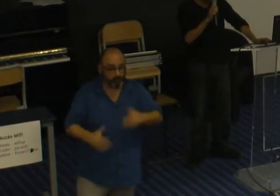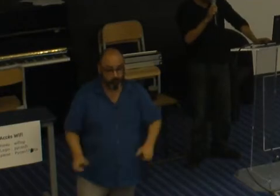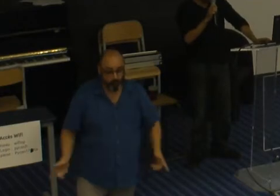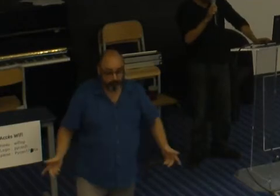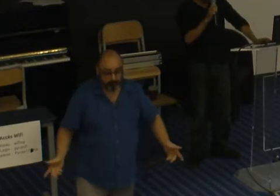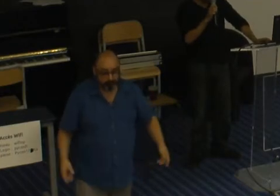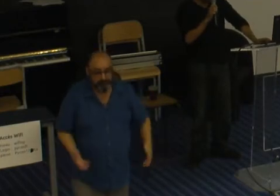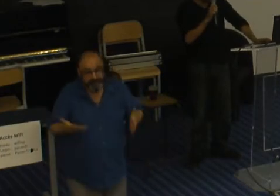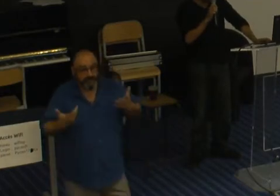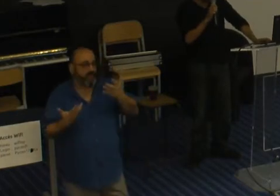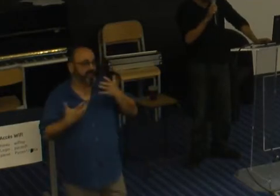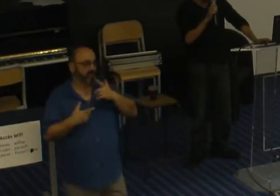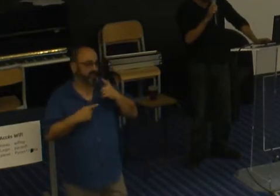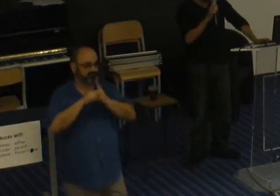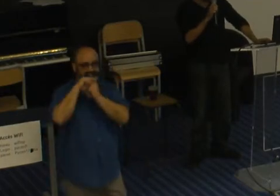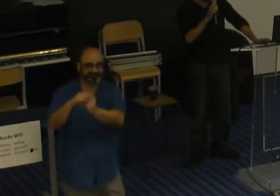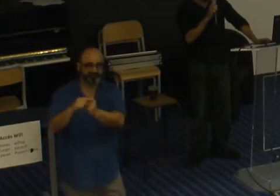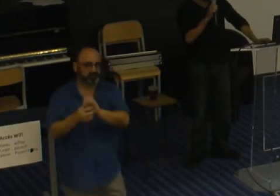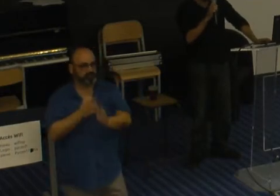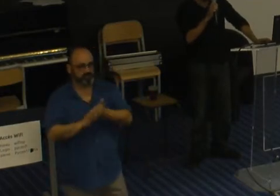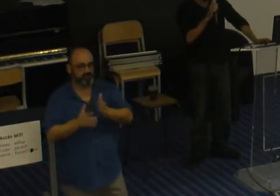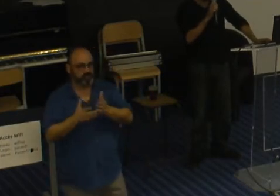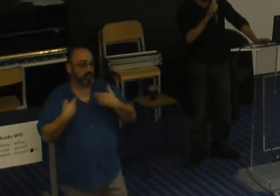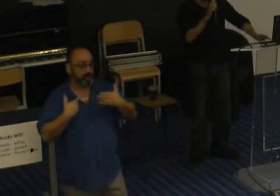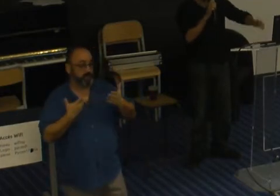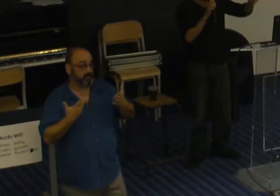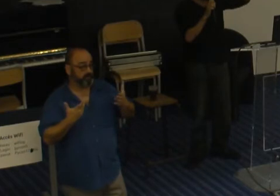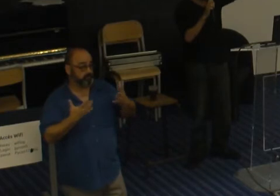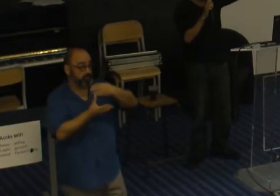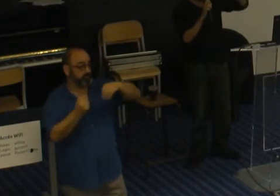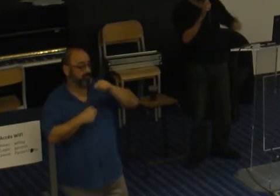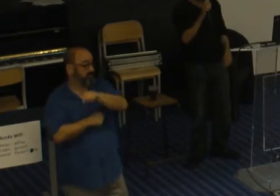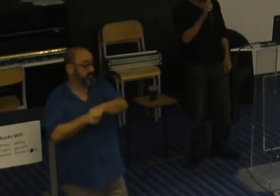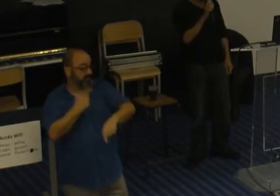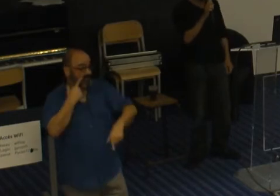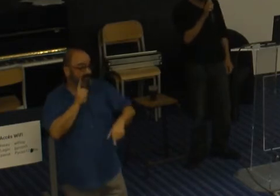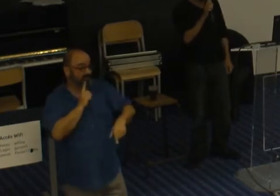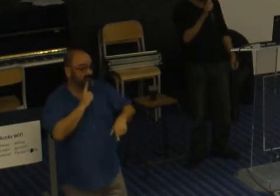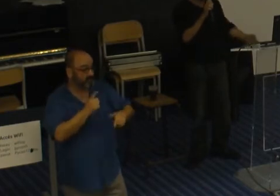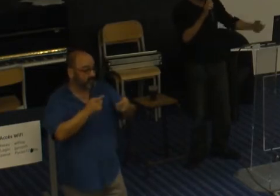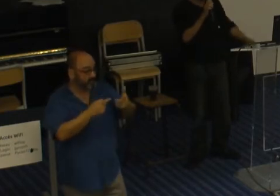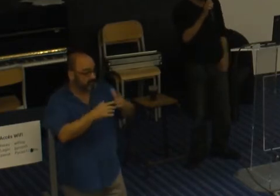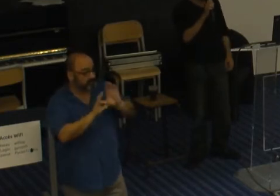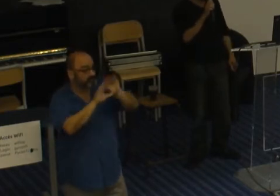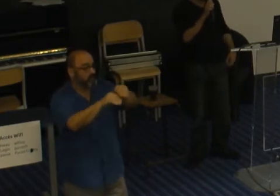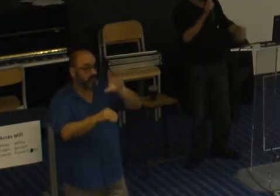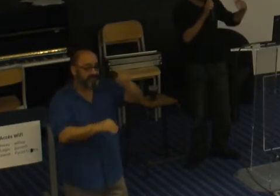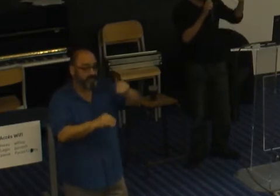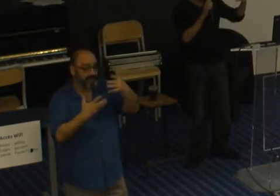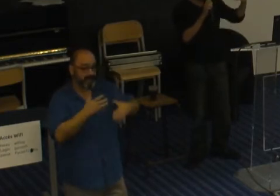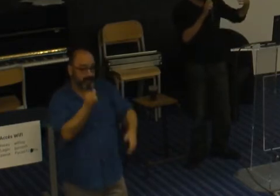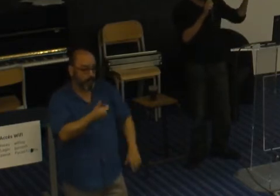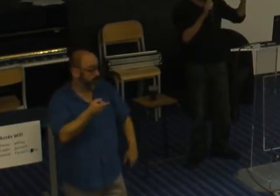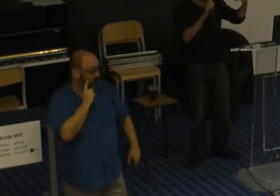envie de dire ça parce que forcément, on prend des statistiques où on dit, regardez, il y a moins de femmes qui font des maths. Ben oui, forcément, elles sont prises d'autres barrières